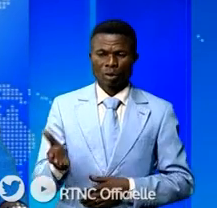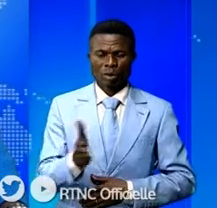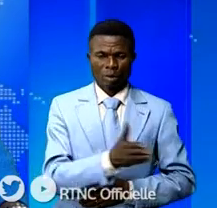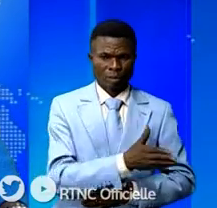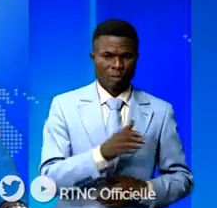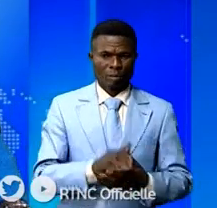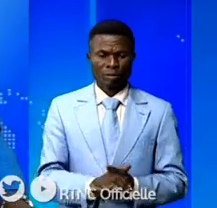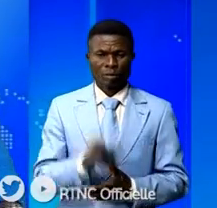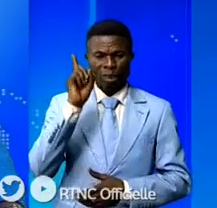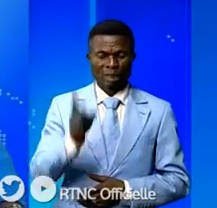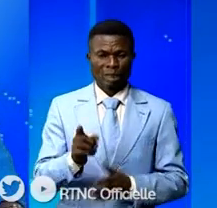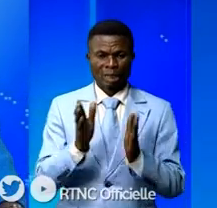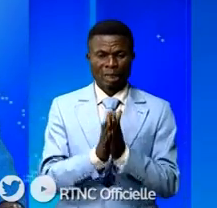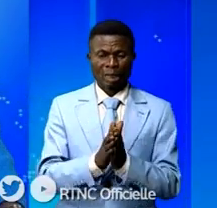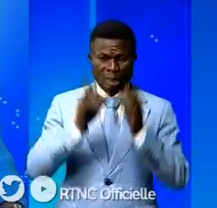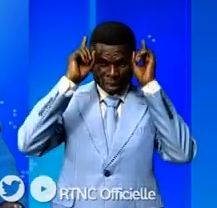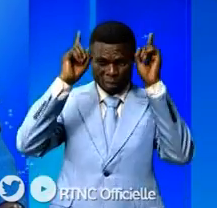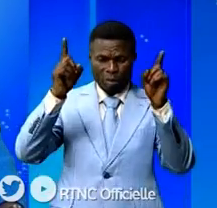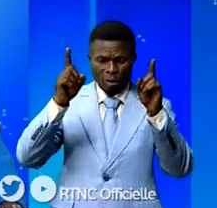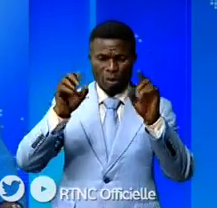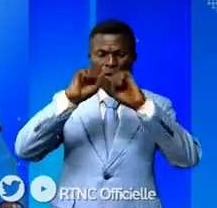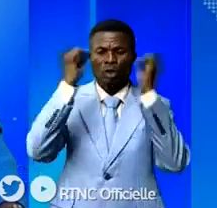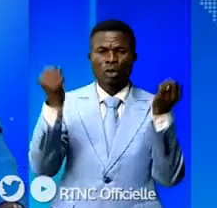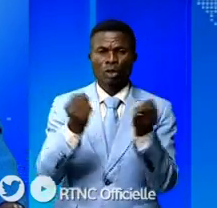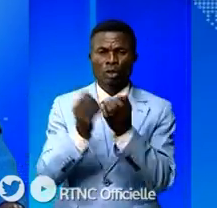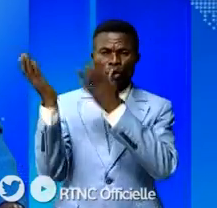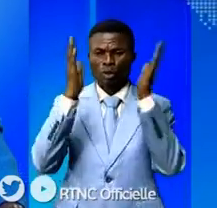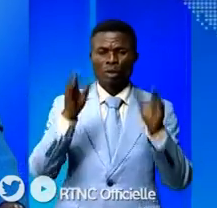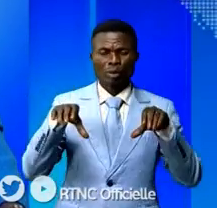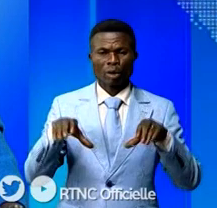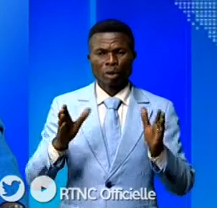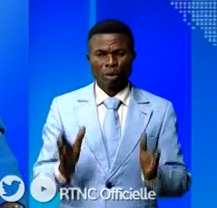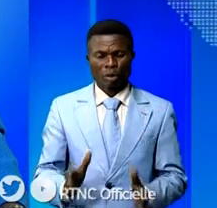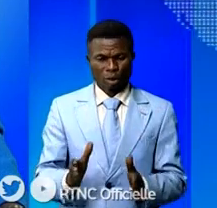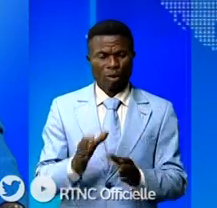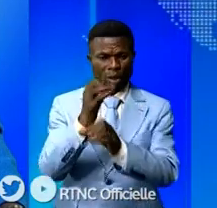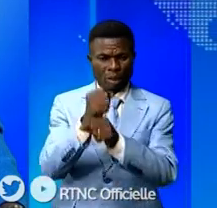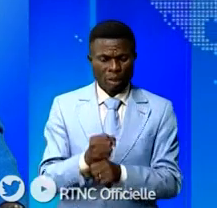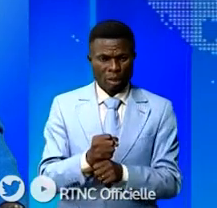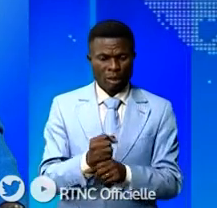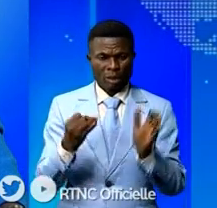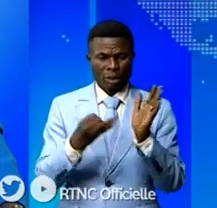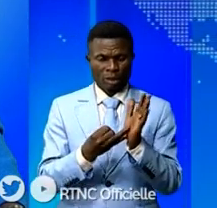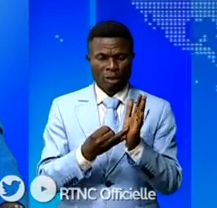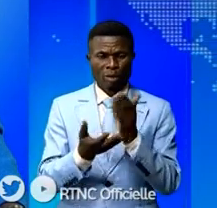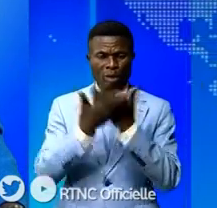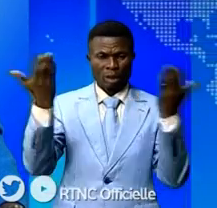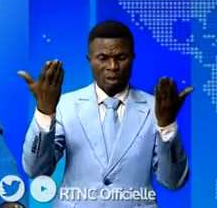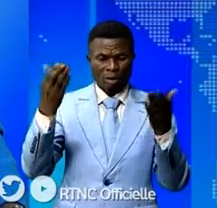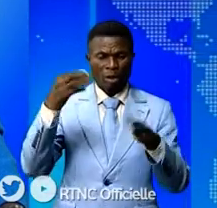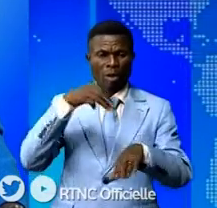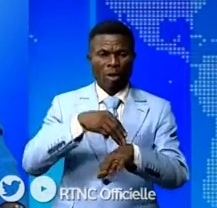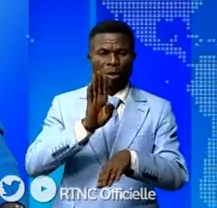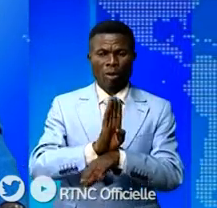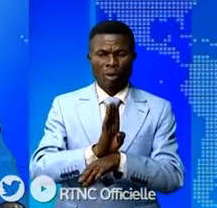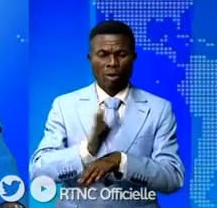110 bus de transport en commun de la Société de transport du Congo ont été réceptionnés dimanche dans la ville portuaire de